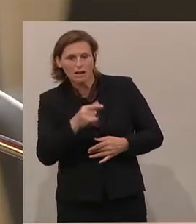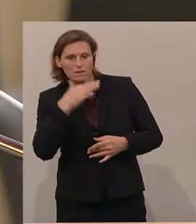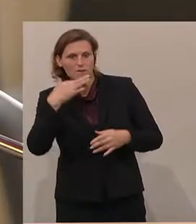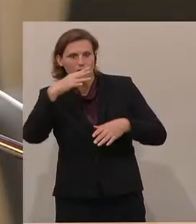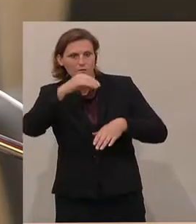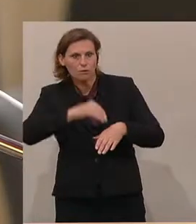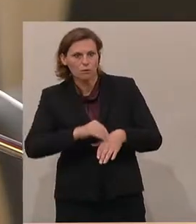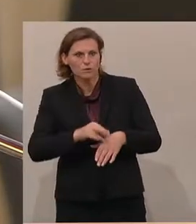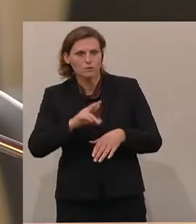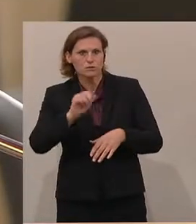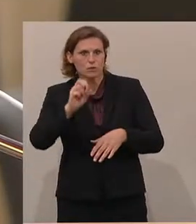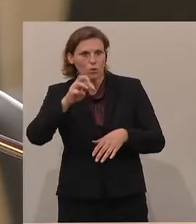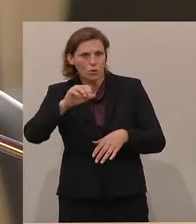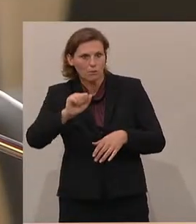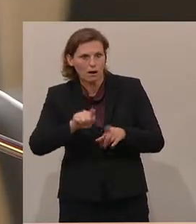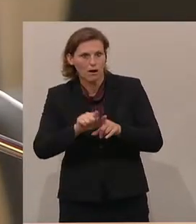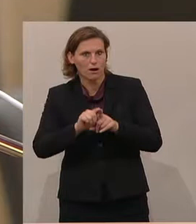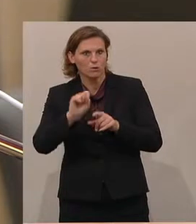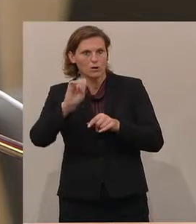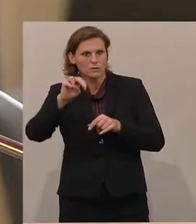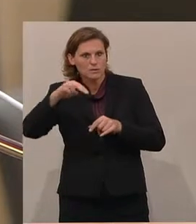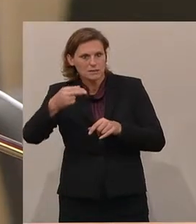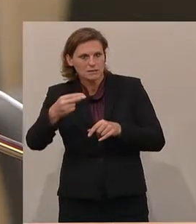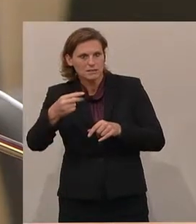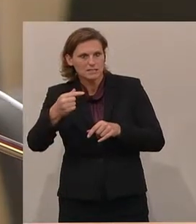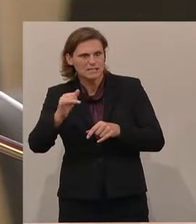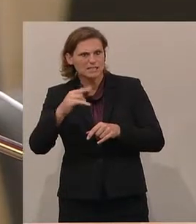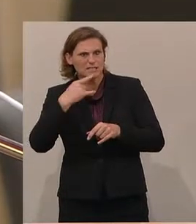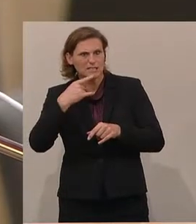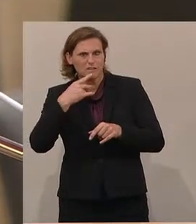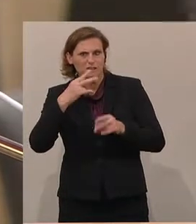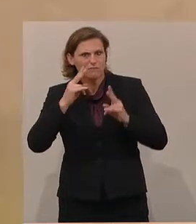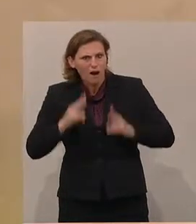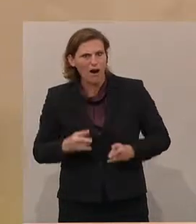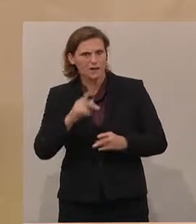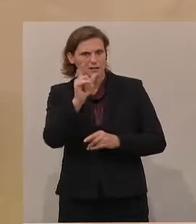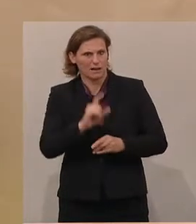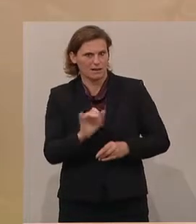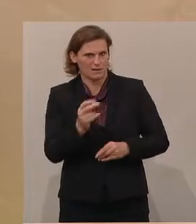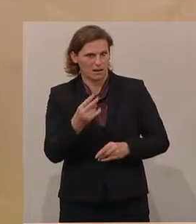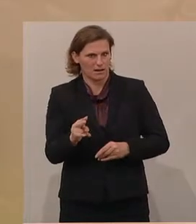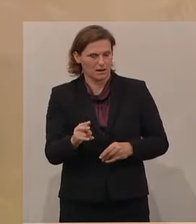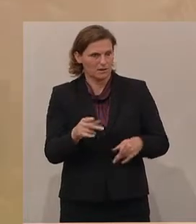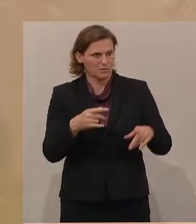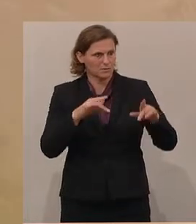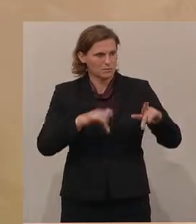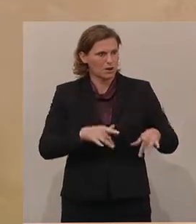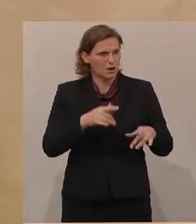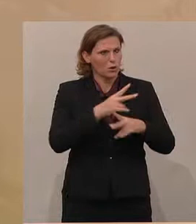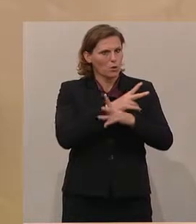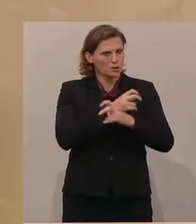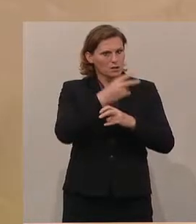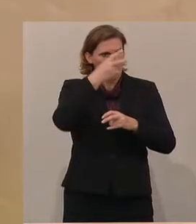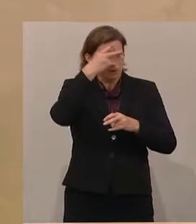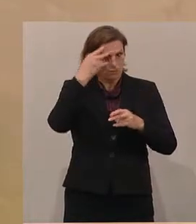Italiener sind oder nicht? Und wäre das etwas, was Sie auch in Österreich machen würden? Wir haben in Österreich eine Volkszählung, mit der bin ich absolut